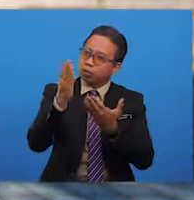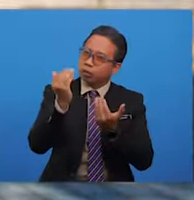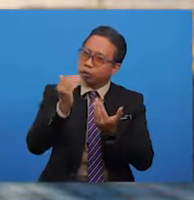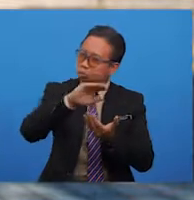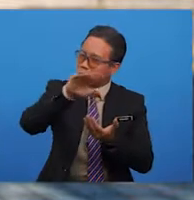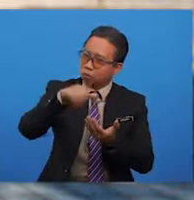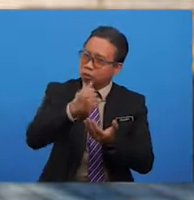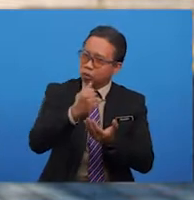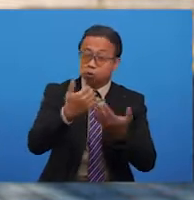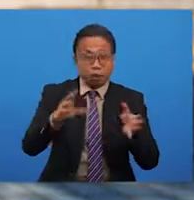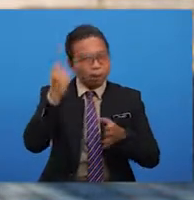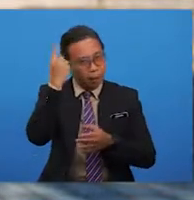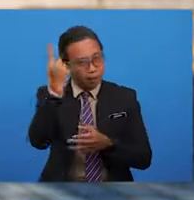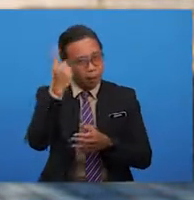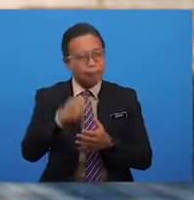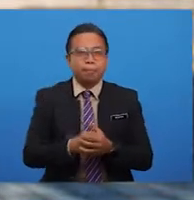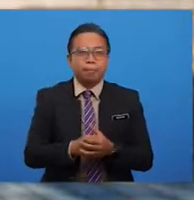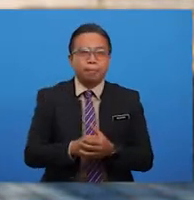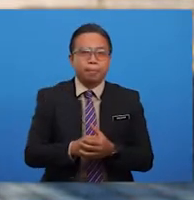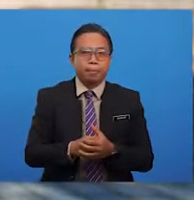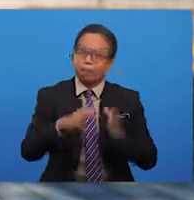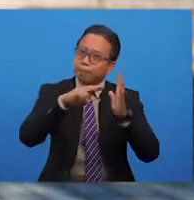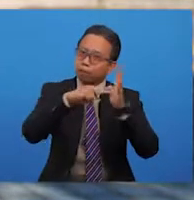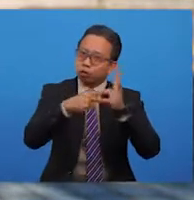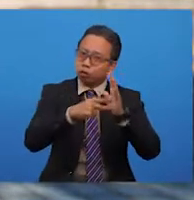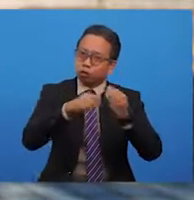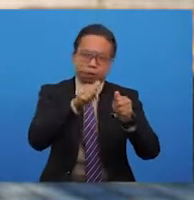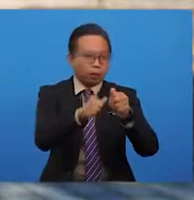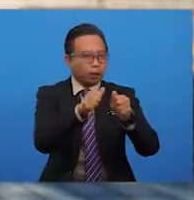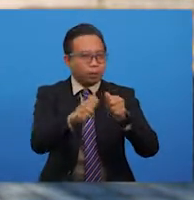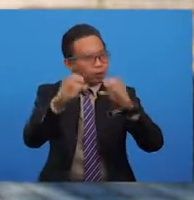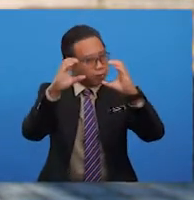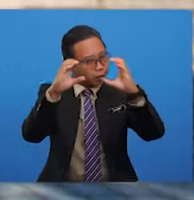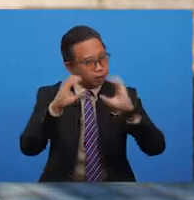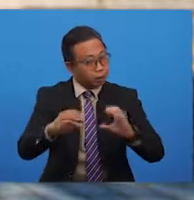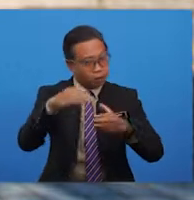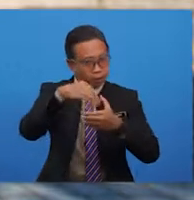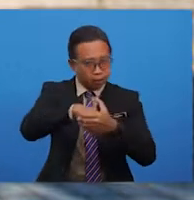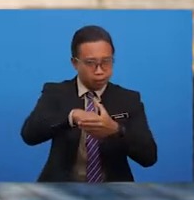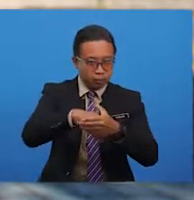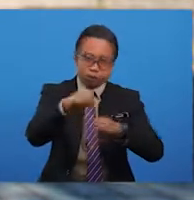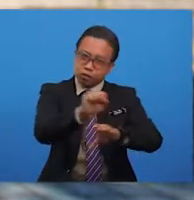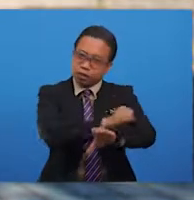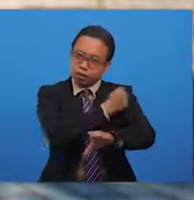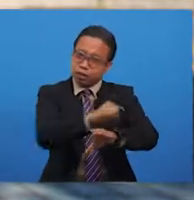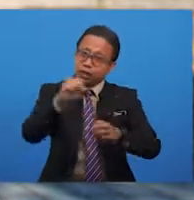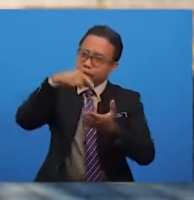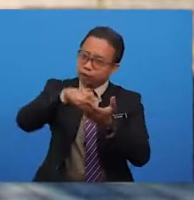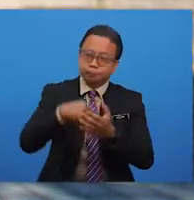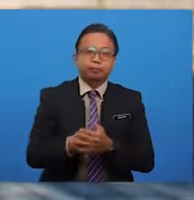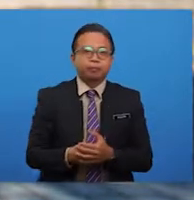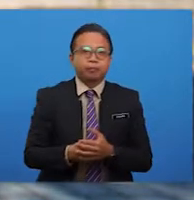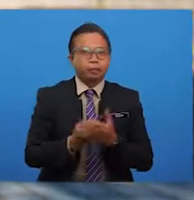-murid sudah fahamkan maksud setiap rangkap dalam sajak kuduk perang. Seterusnya,